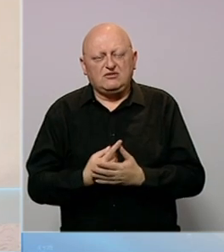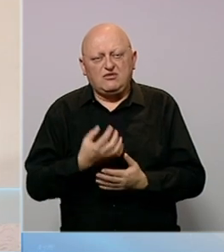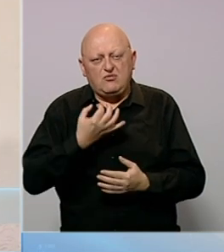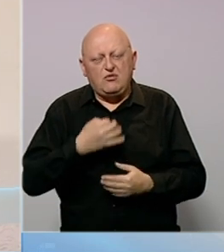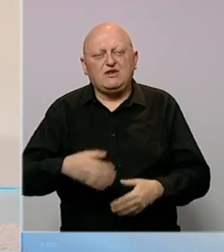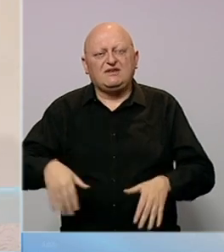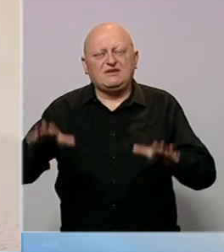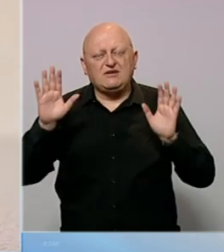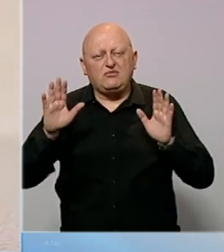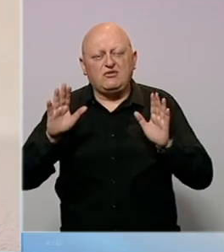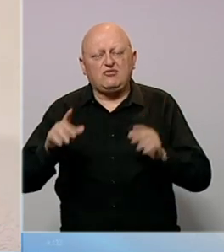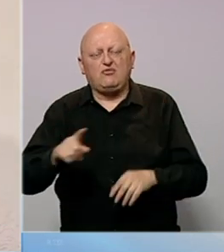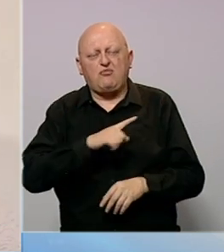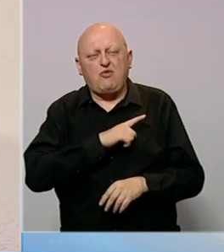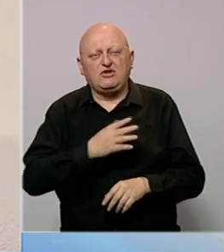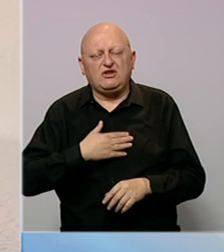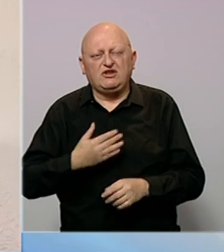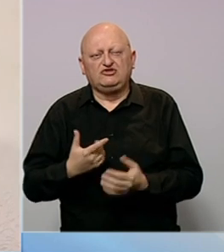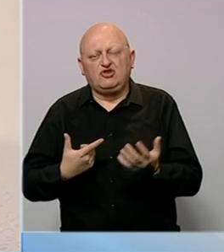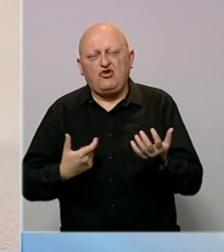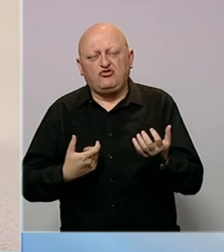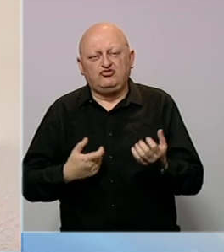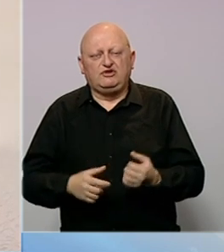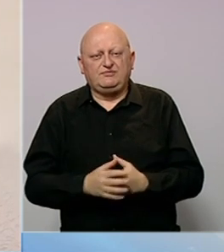Bolje je da se predaju nego poginu od našeg oružja.